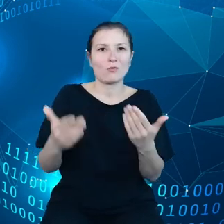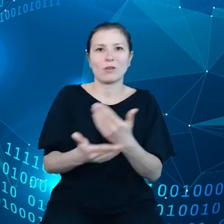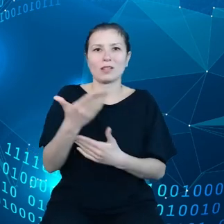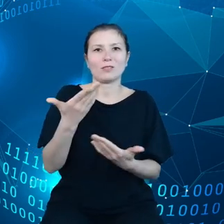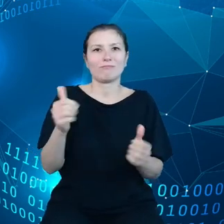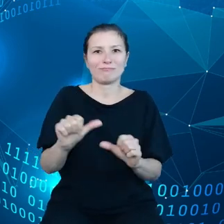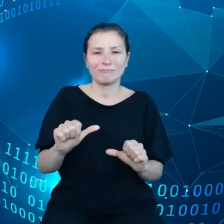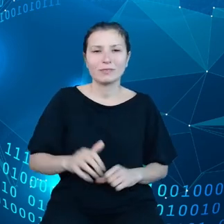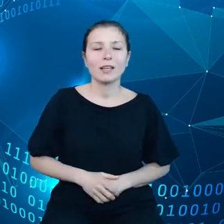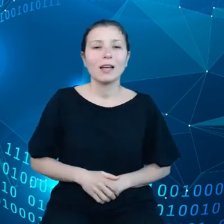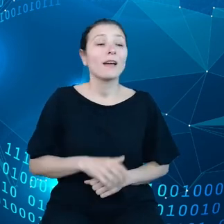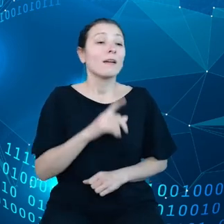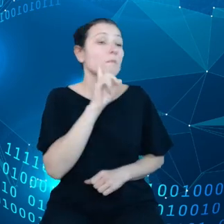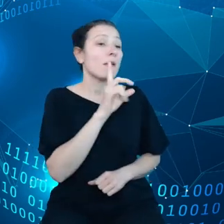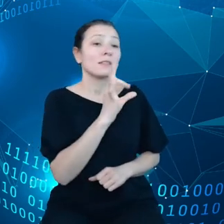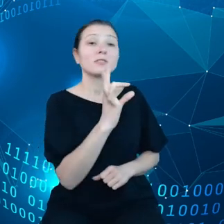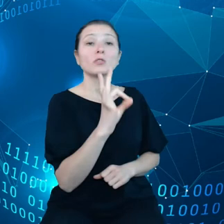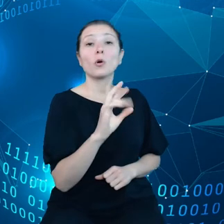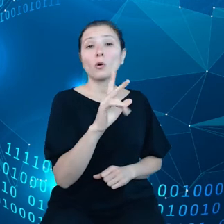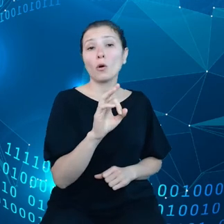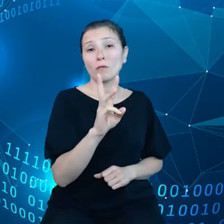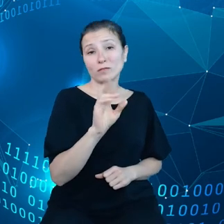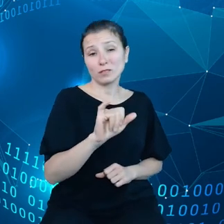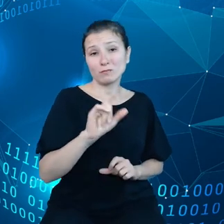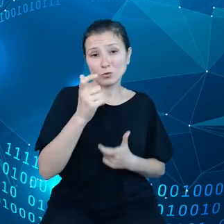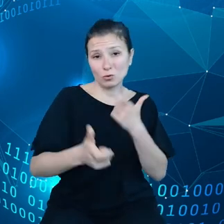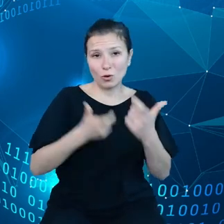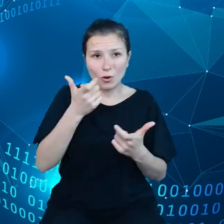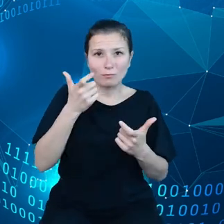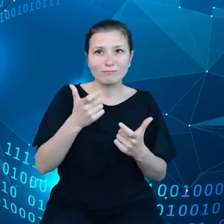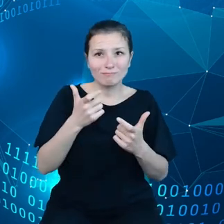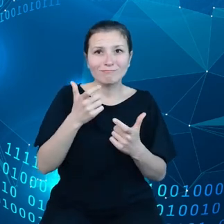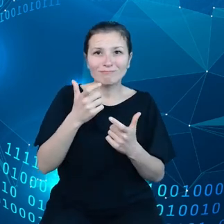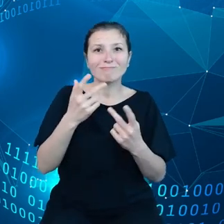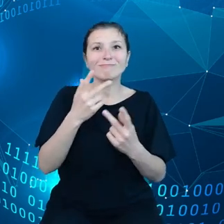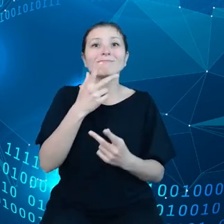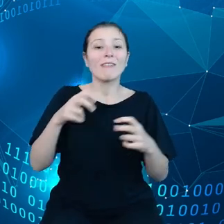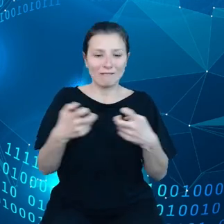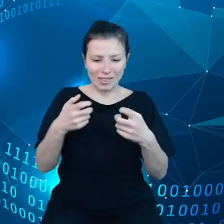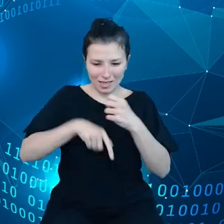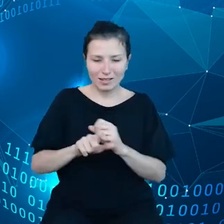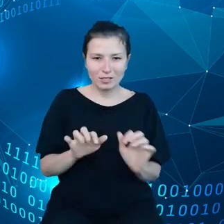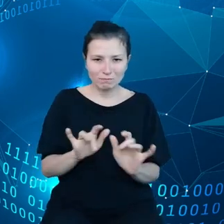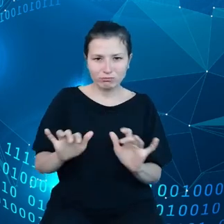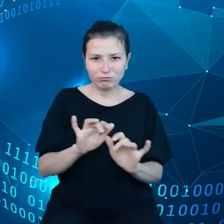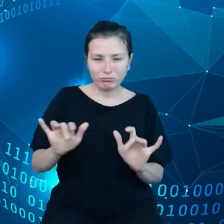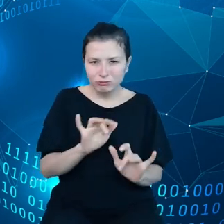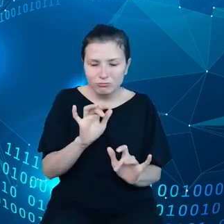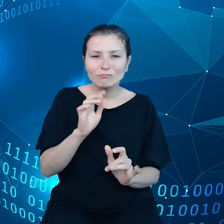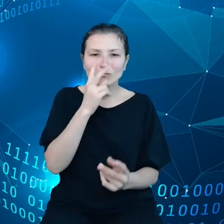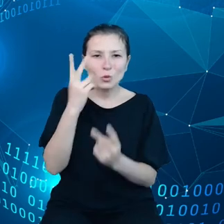oczywiście biegnie do jedynego słusznego źródła, szukając informacji, sprawozdania finansowe.